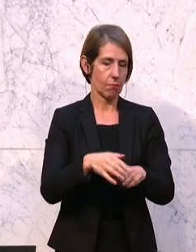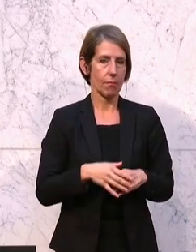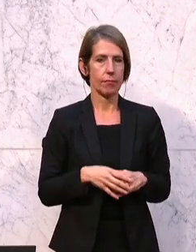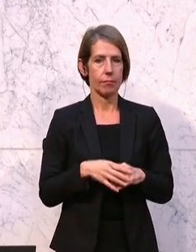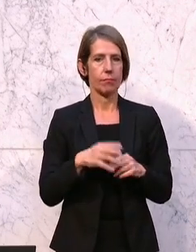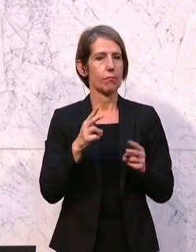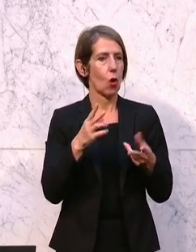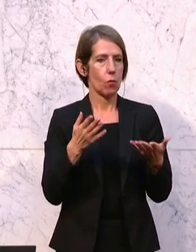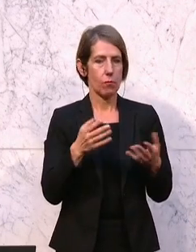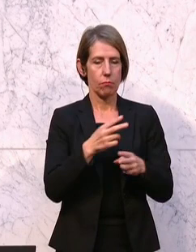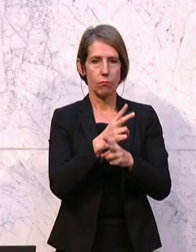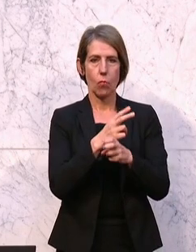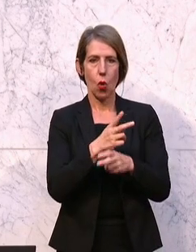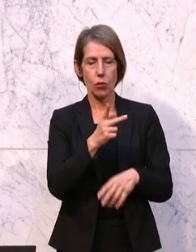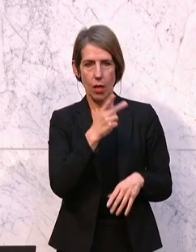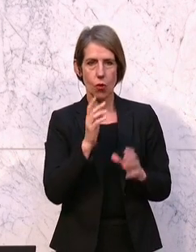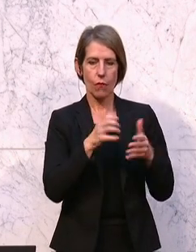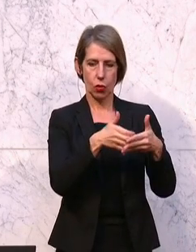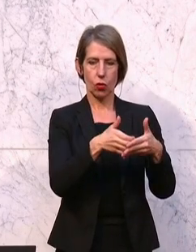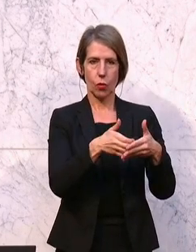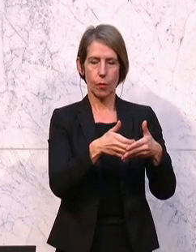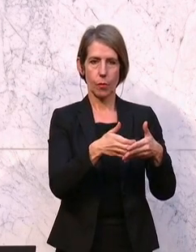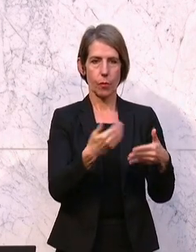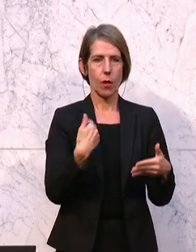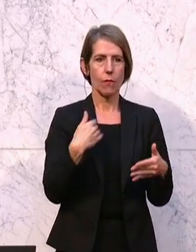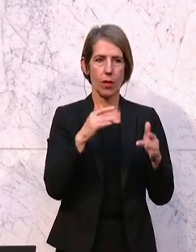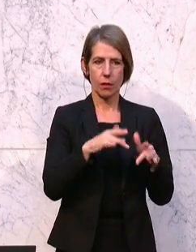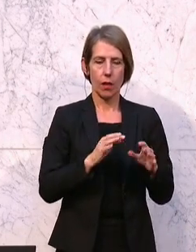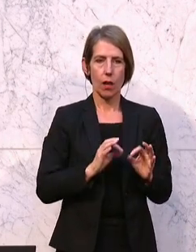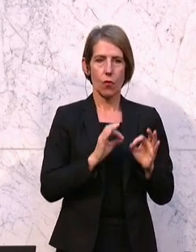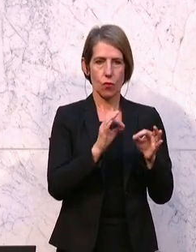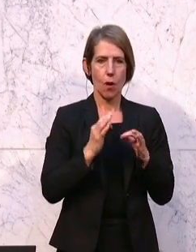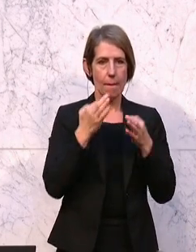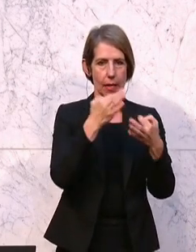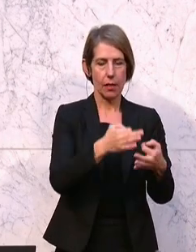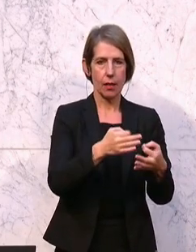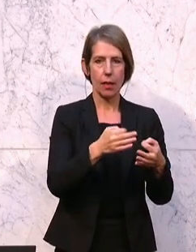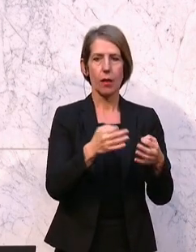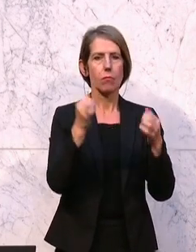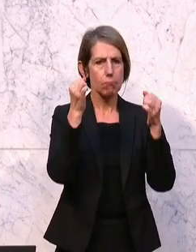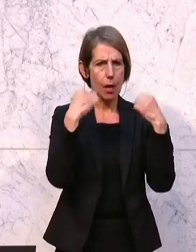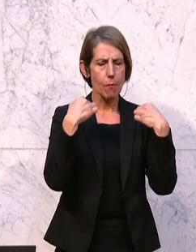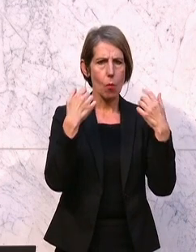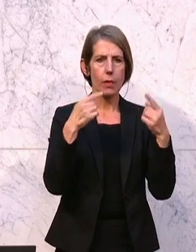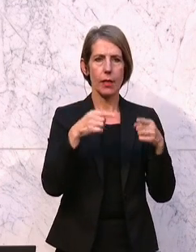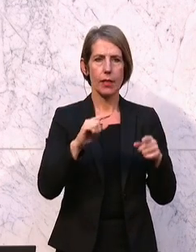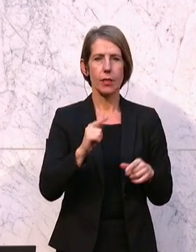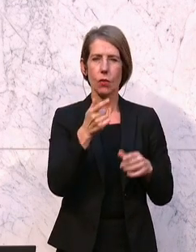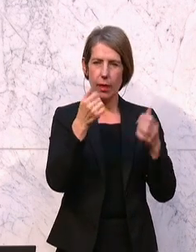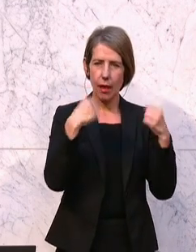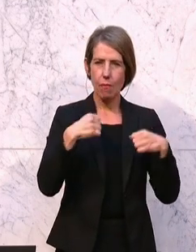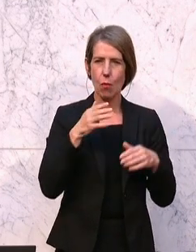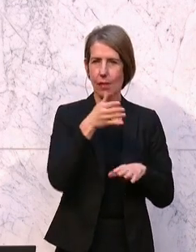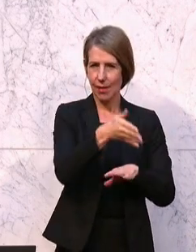Denn gerade die österreichischen Volksgruppen waren es auch, die dazu beigetragen haben, dass diese Republik eine zweite Republik